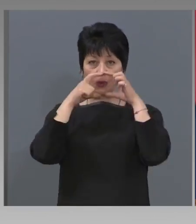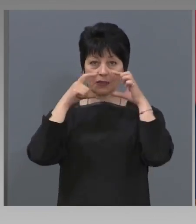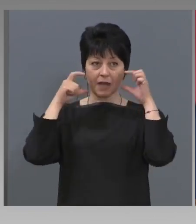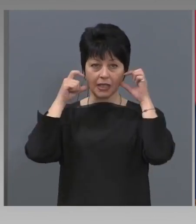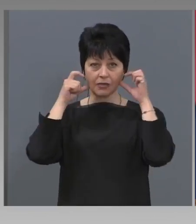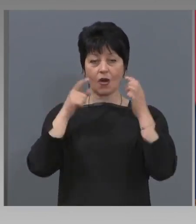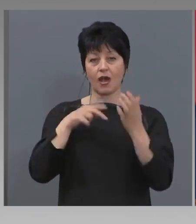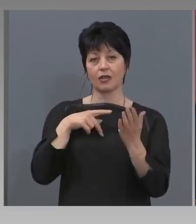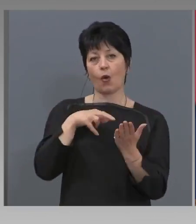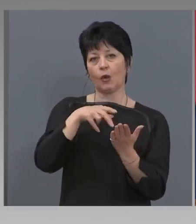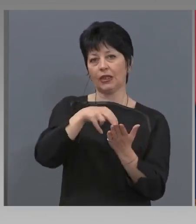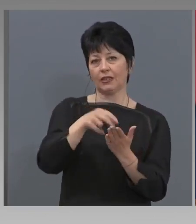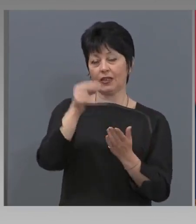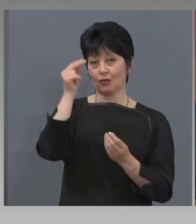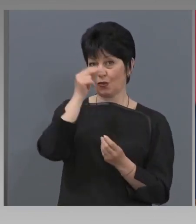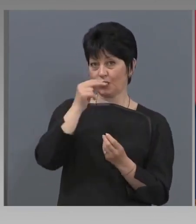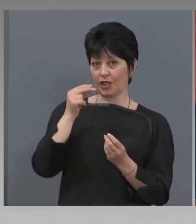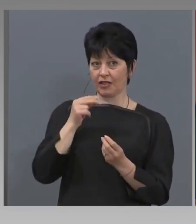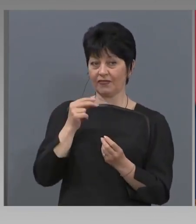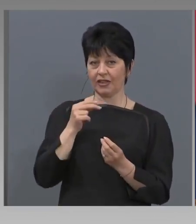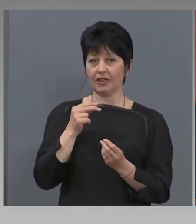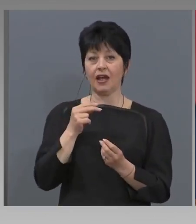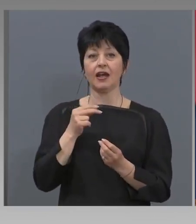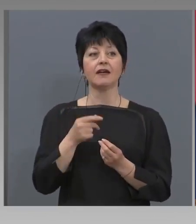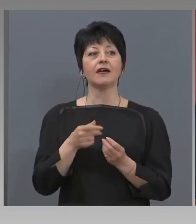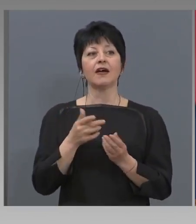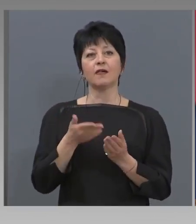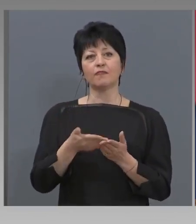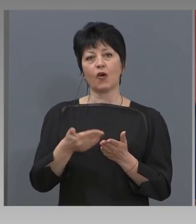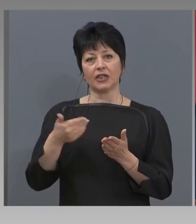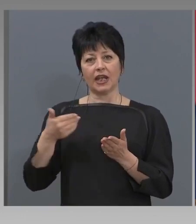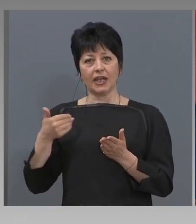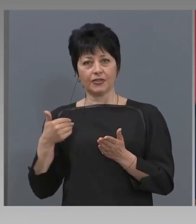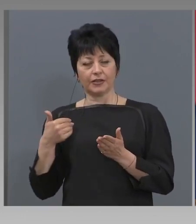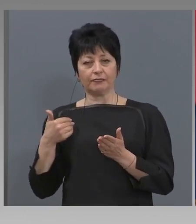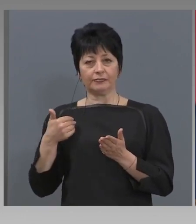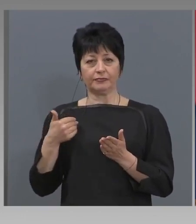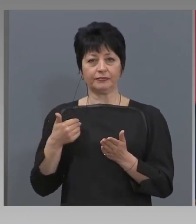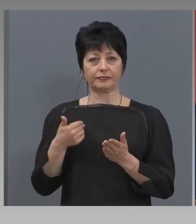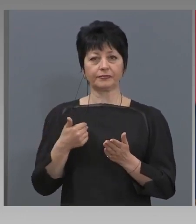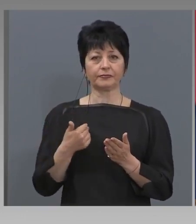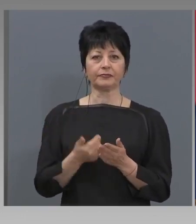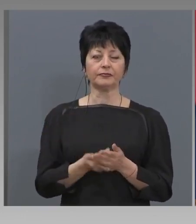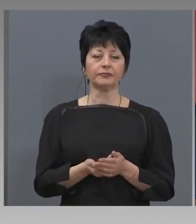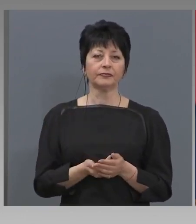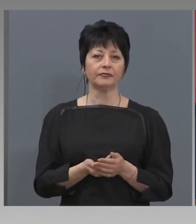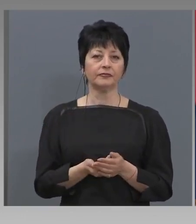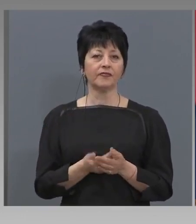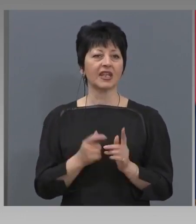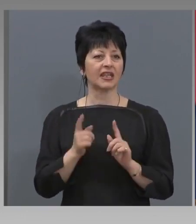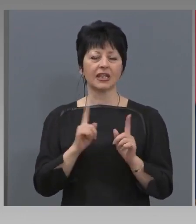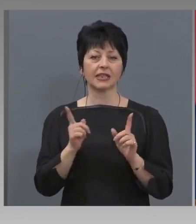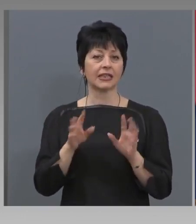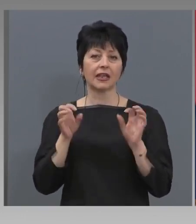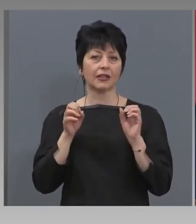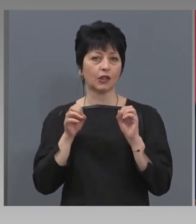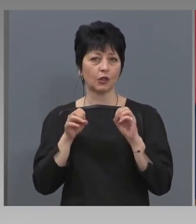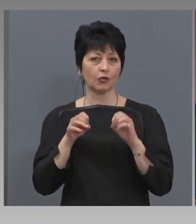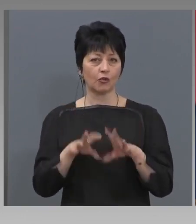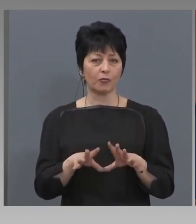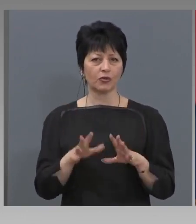останало далече преди подстъпите на манастирите да бъде спирано и да не се допусне